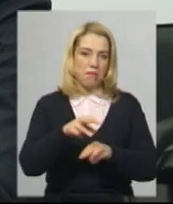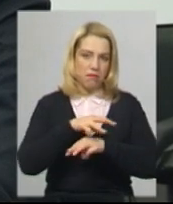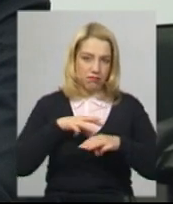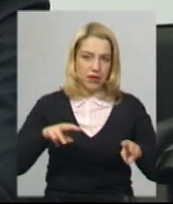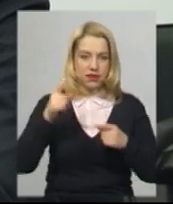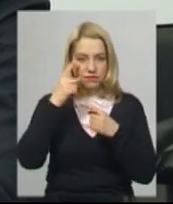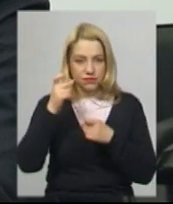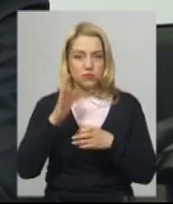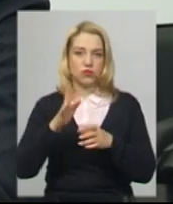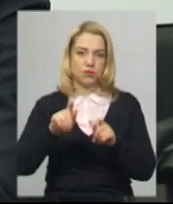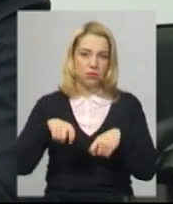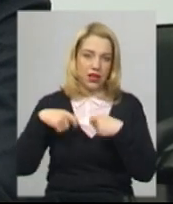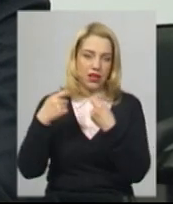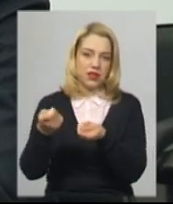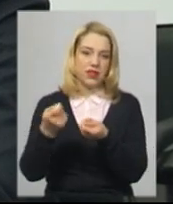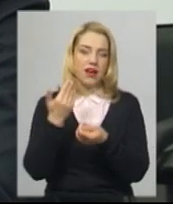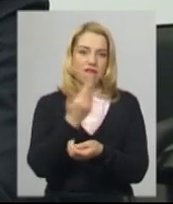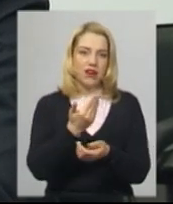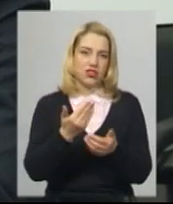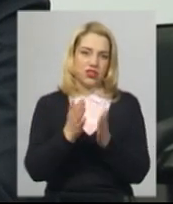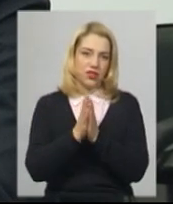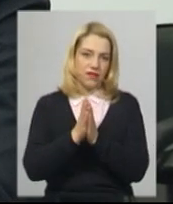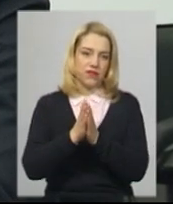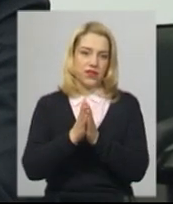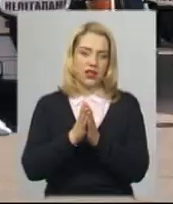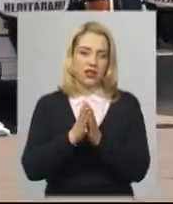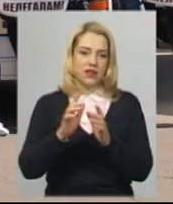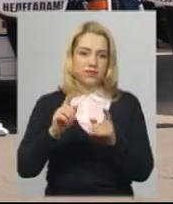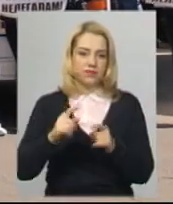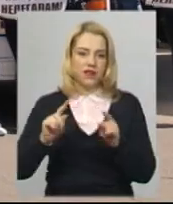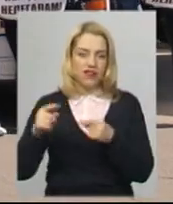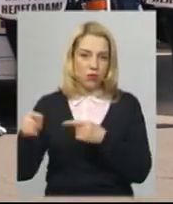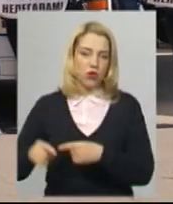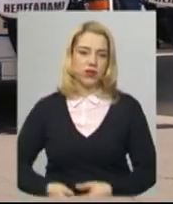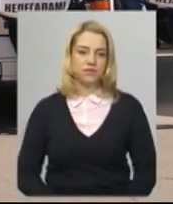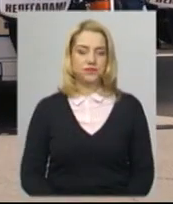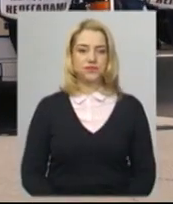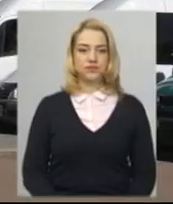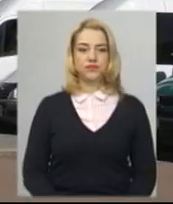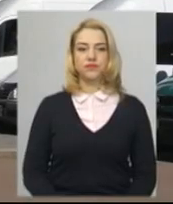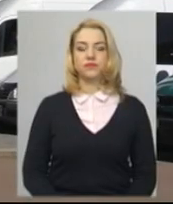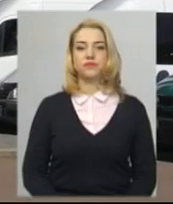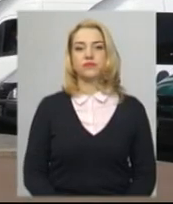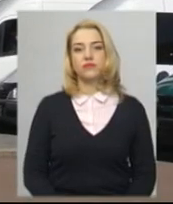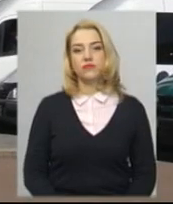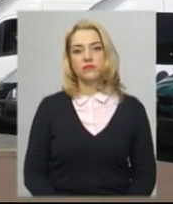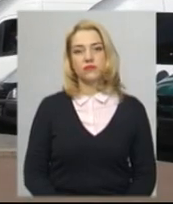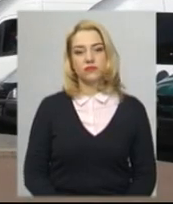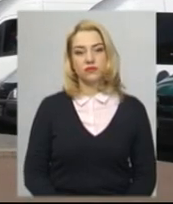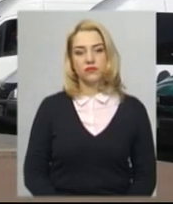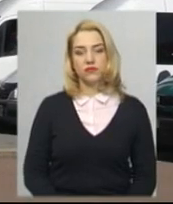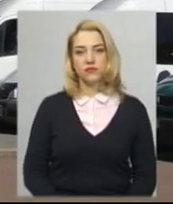готові передати ваші вимоги так само до відповідних інституцій. Леся Боровець, Дем'ян Цегольник. Новини на Суспільному.